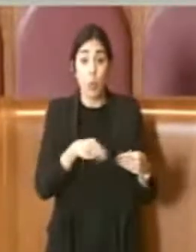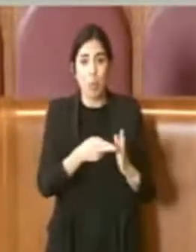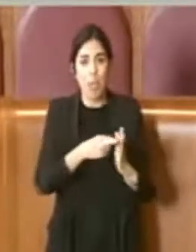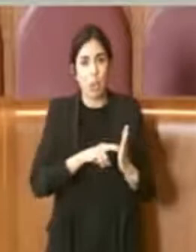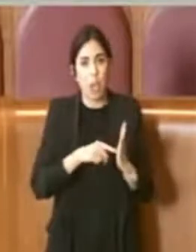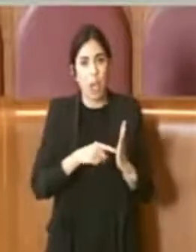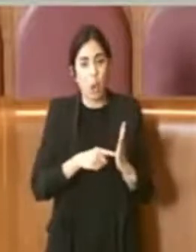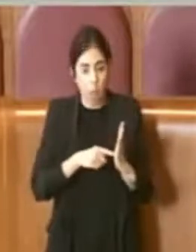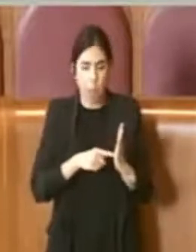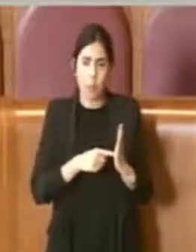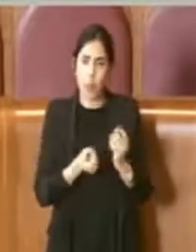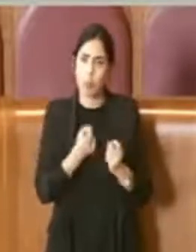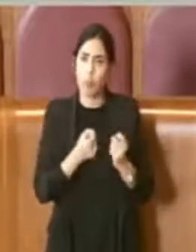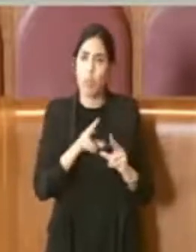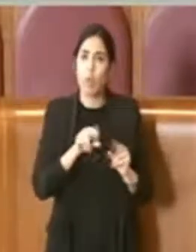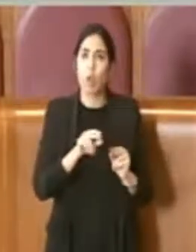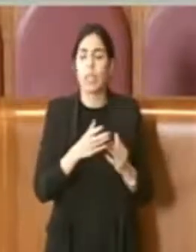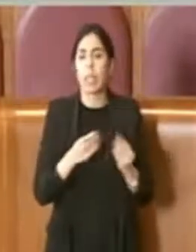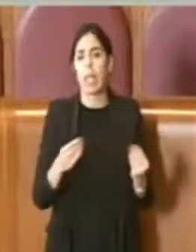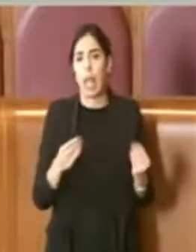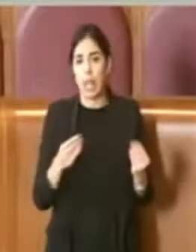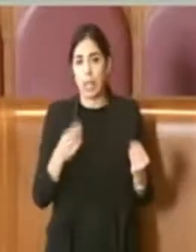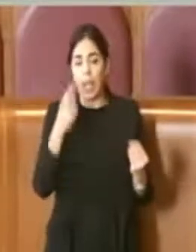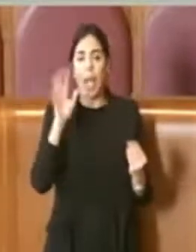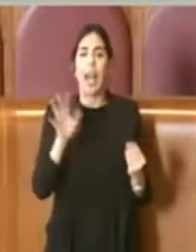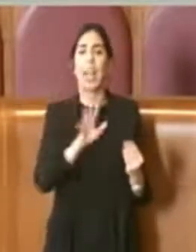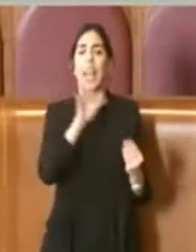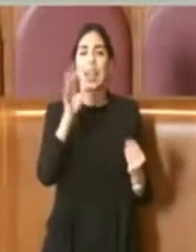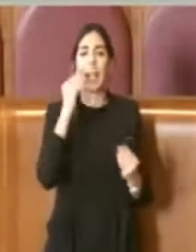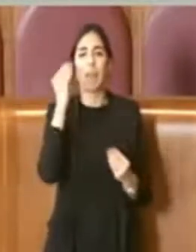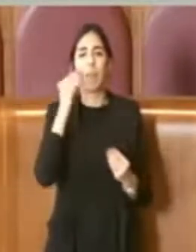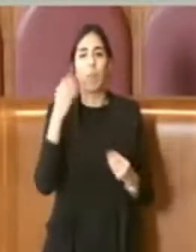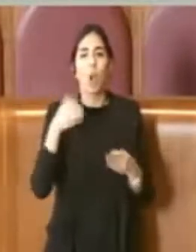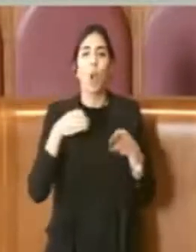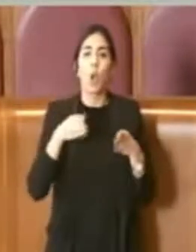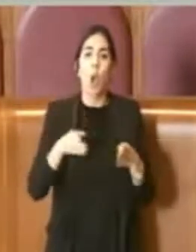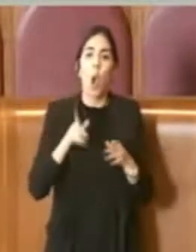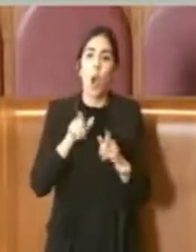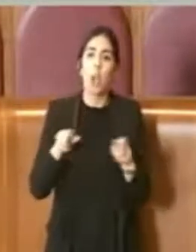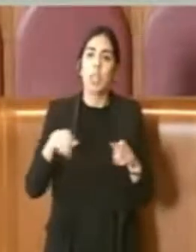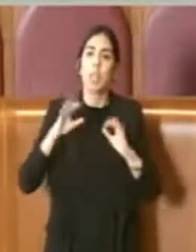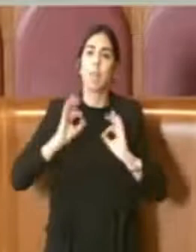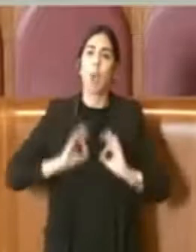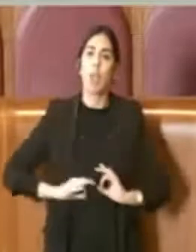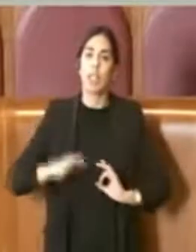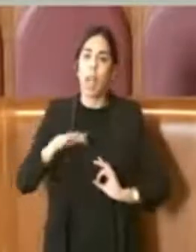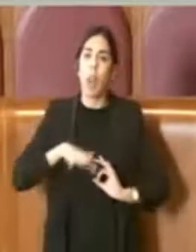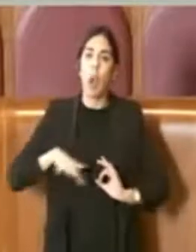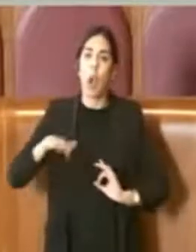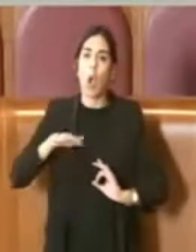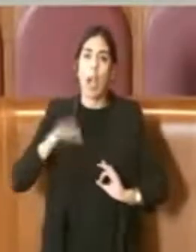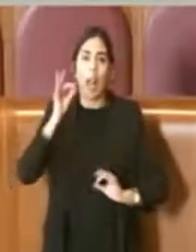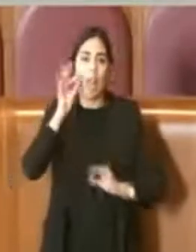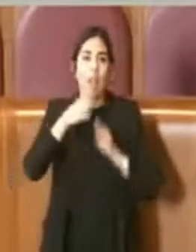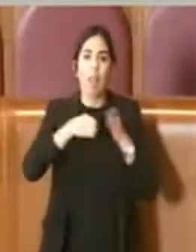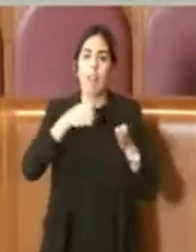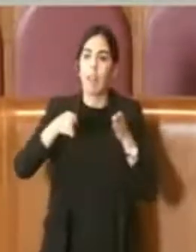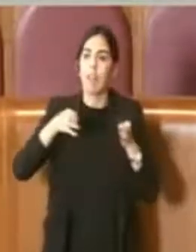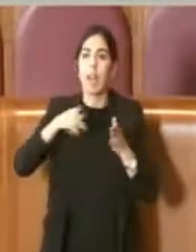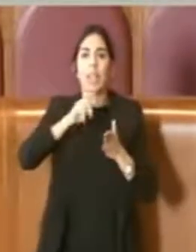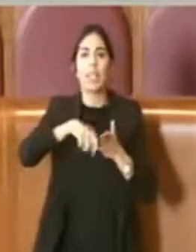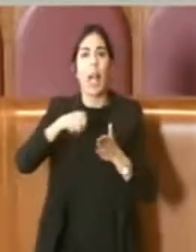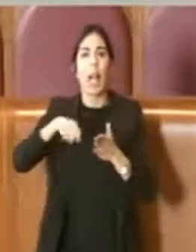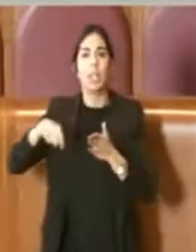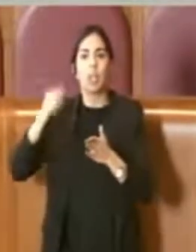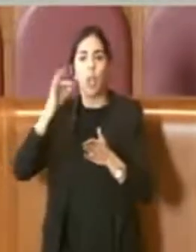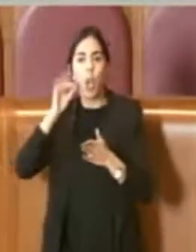aspetti innovativi. Penso per esempio ai corsi per la pulizia locale, per andare a fare le sanzioni che vengono applicate, per applicare